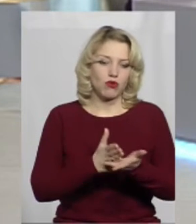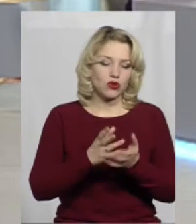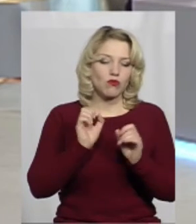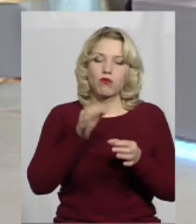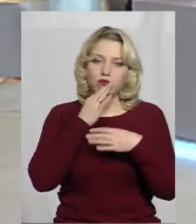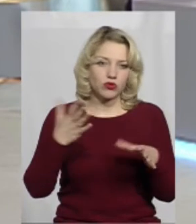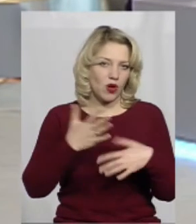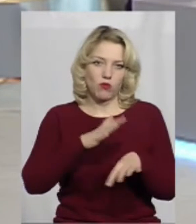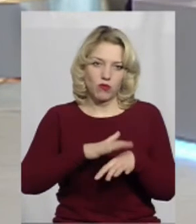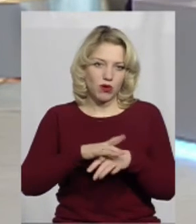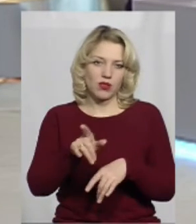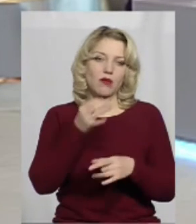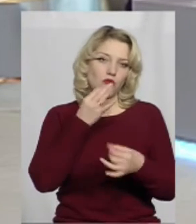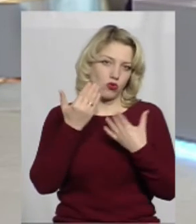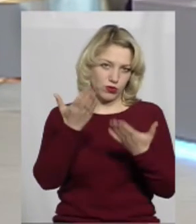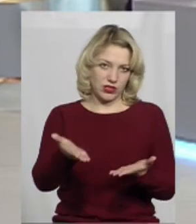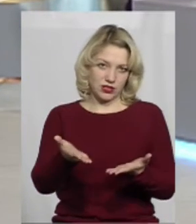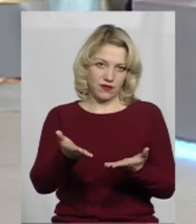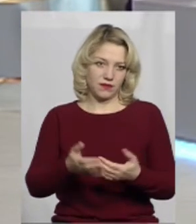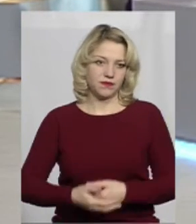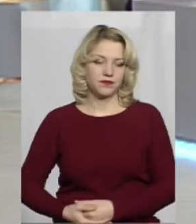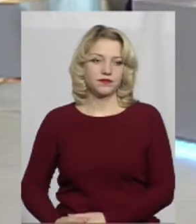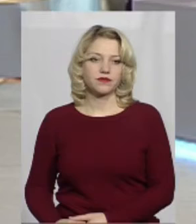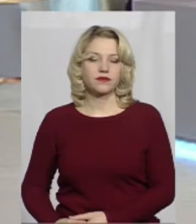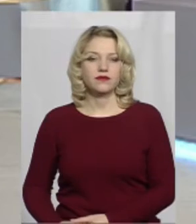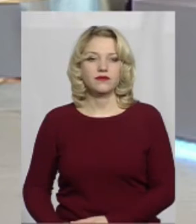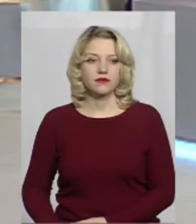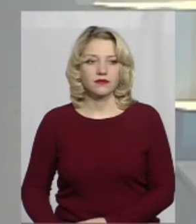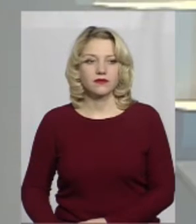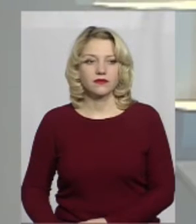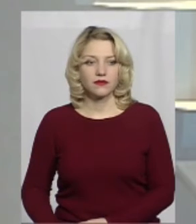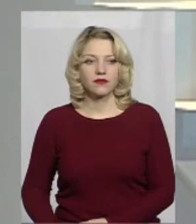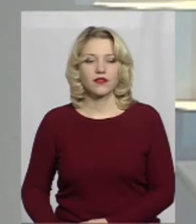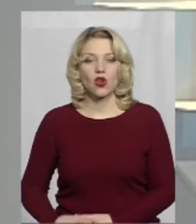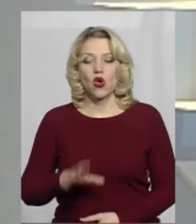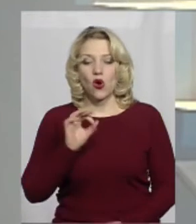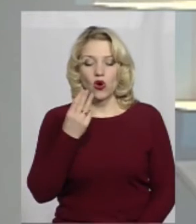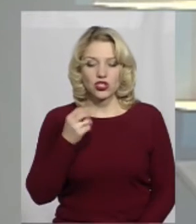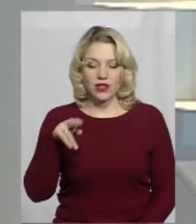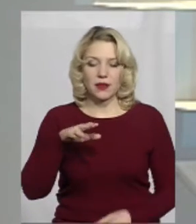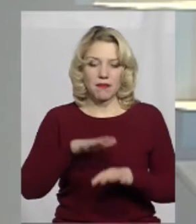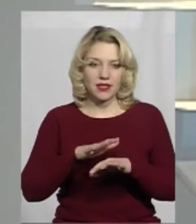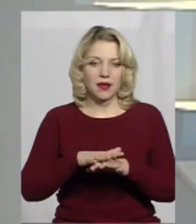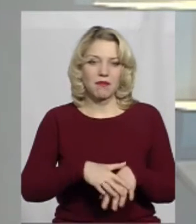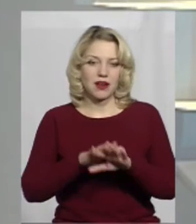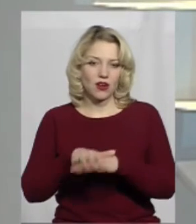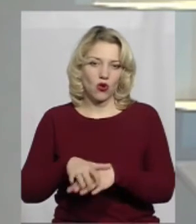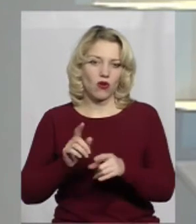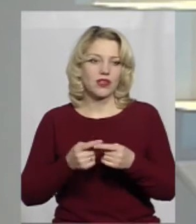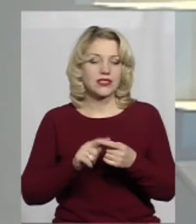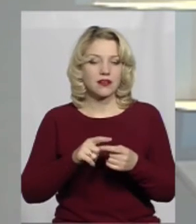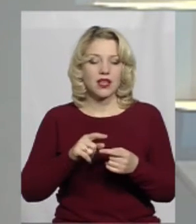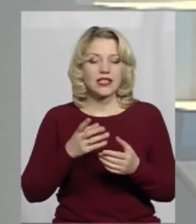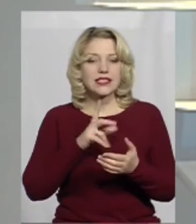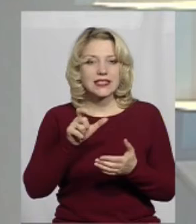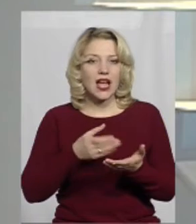банківські установи, яка їм до вподоби. Ось Шадбланк перераховує тільки ті кошти, які Зараз мова йде